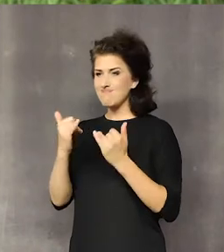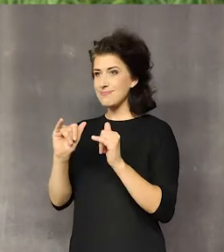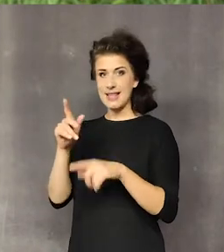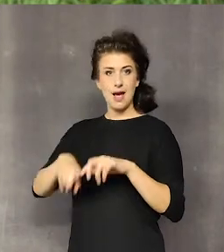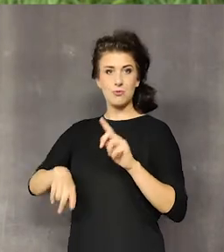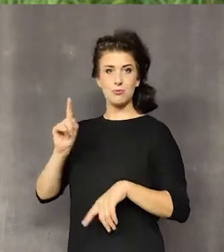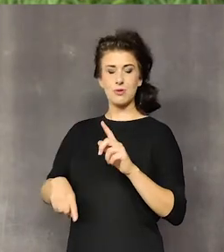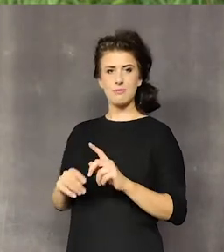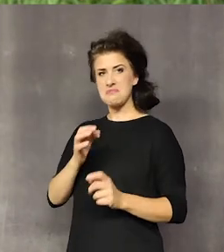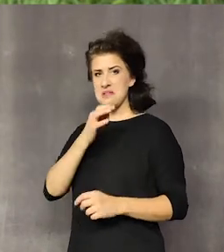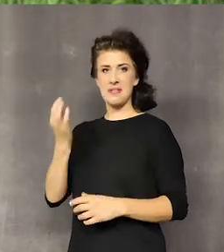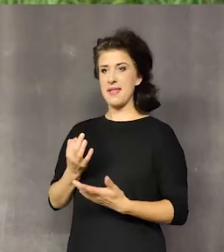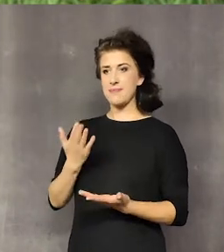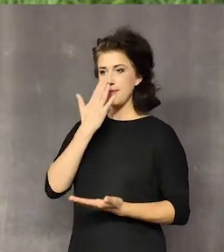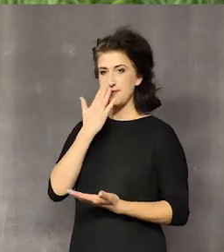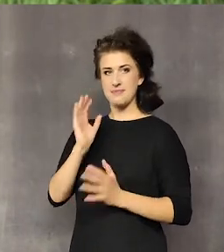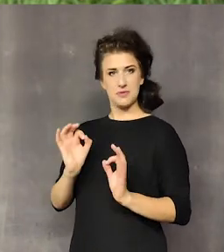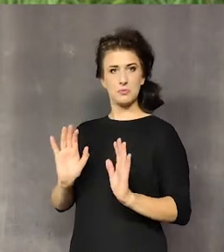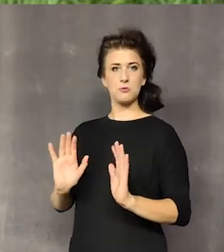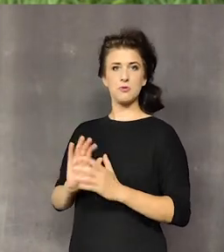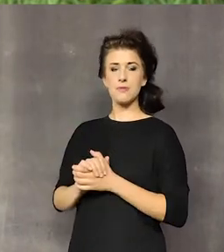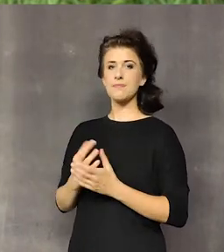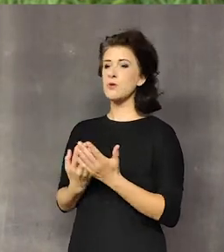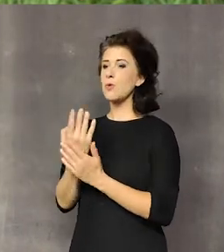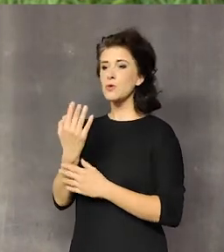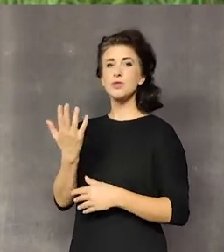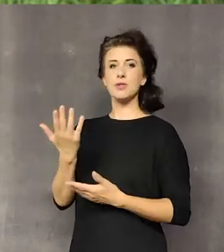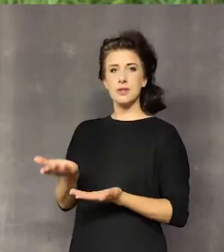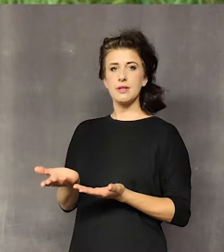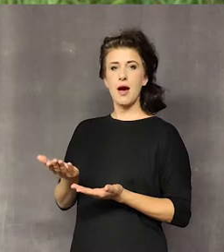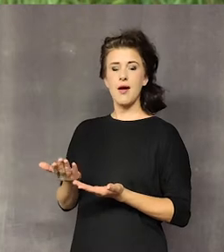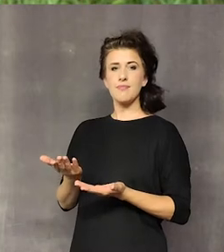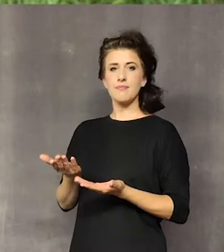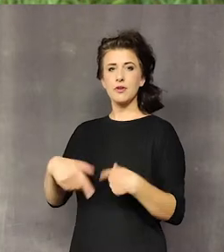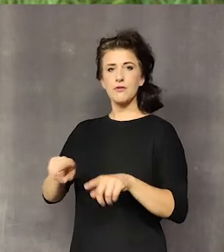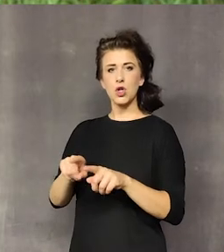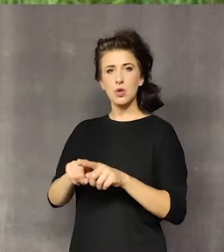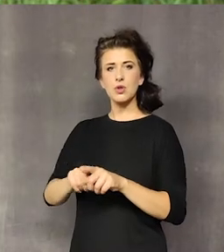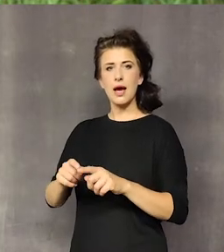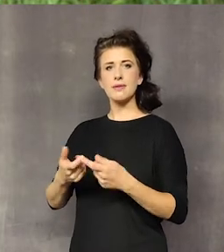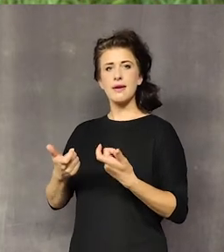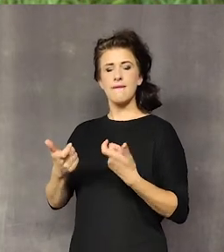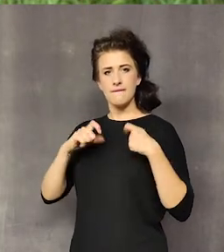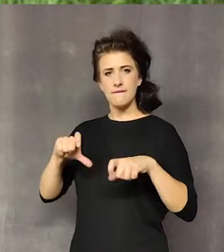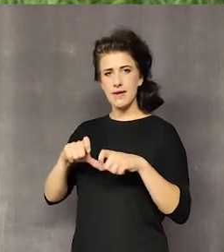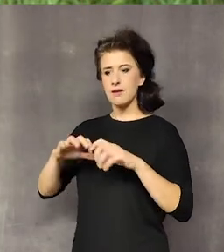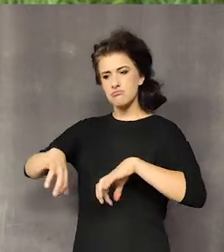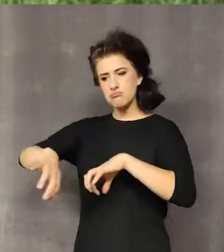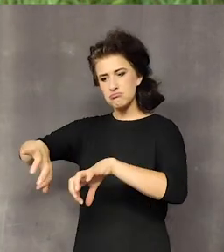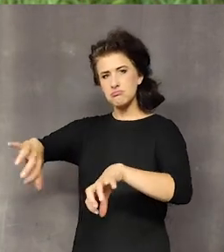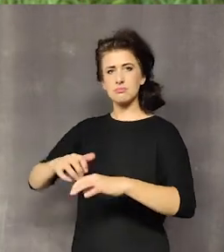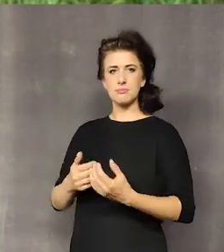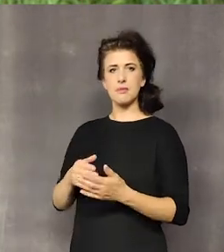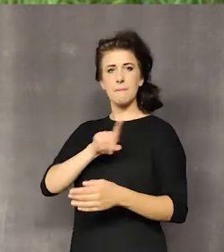bardziej naturalny. Okazuje się, że nawet taka roślina uprawna, która jest, można powiedzieć, jakby